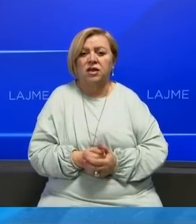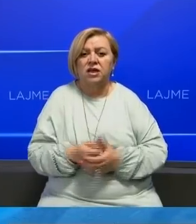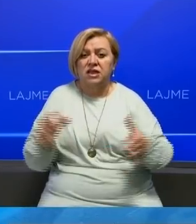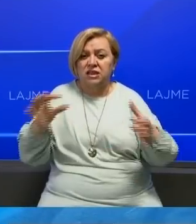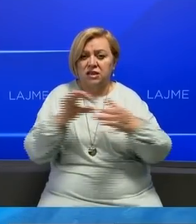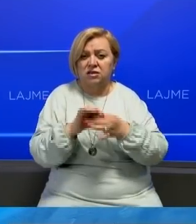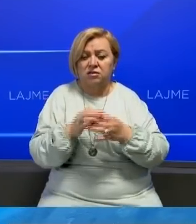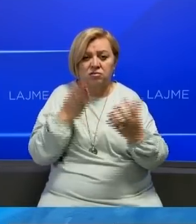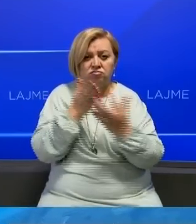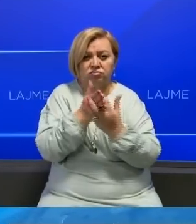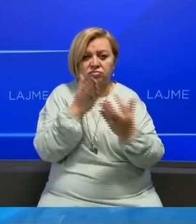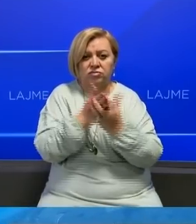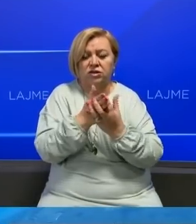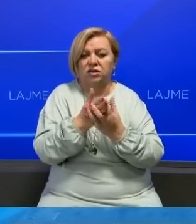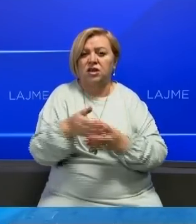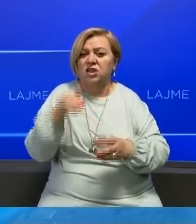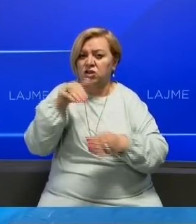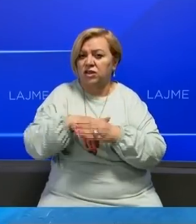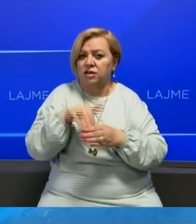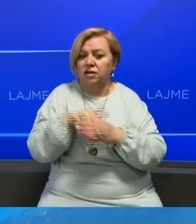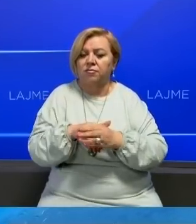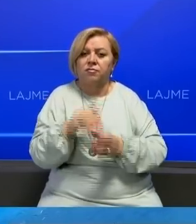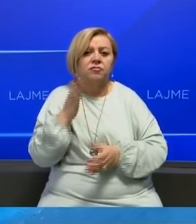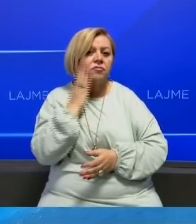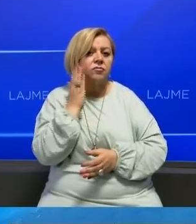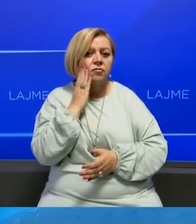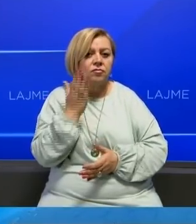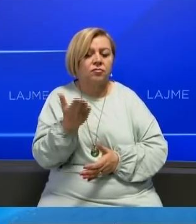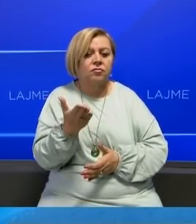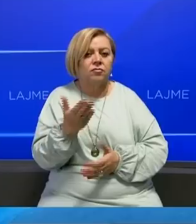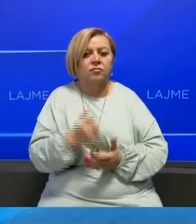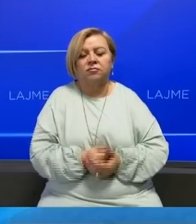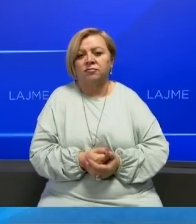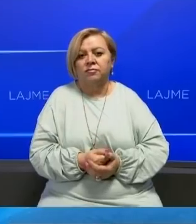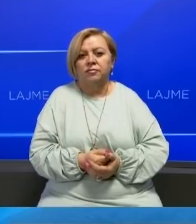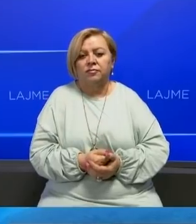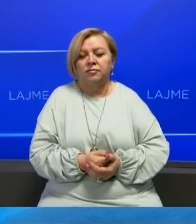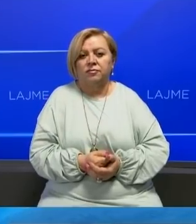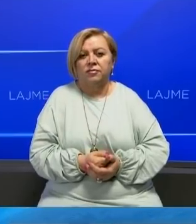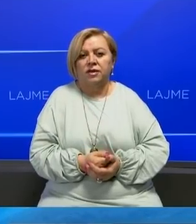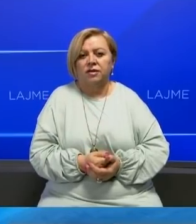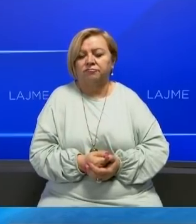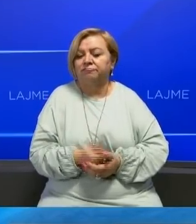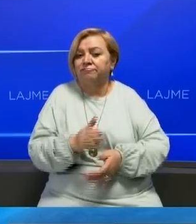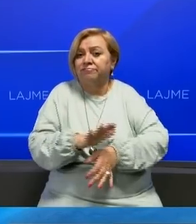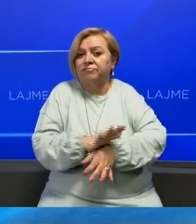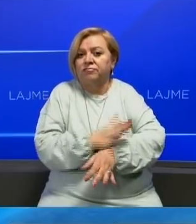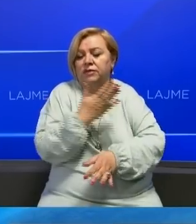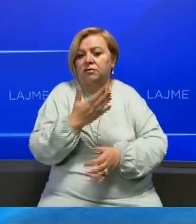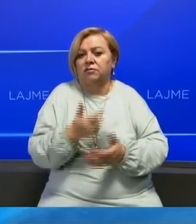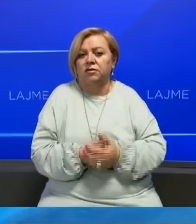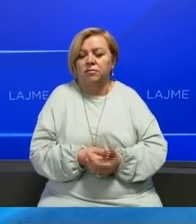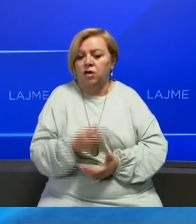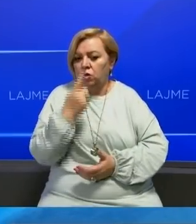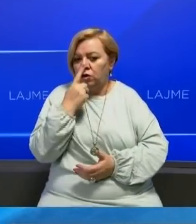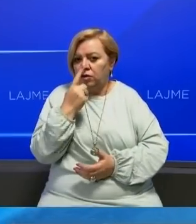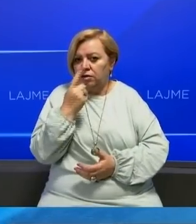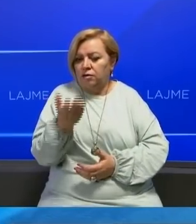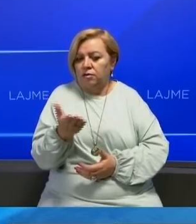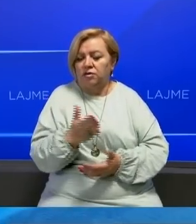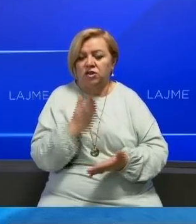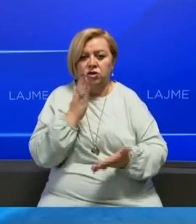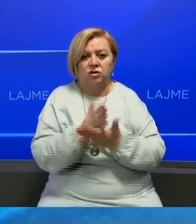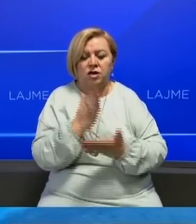lidhet me ndërhyrjen rësën Në zjejtë në shtetit bashkuarët Amerikës janë njëftë të ndjeshme për Rusi, pasi që ato